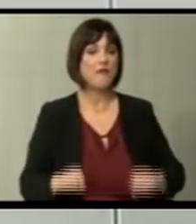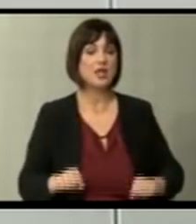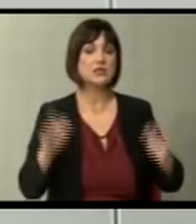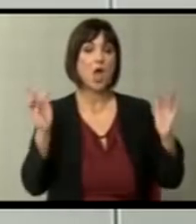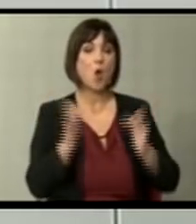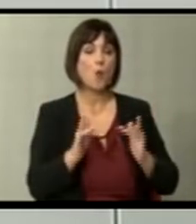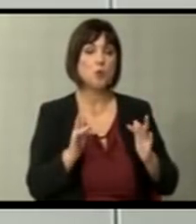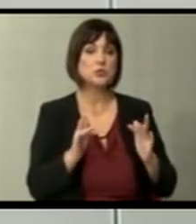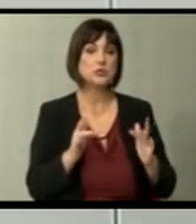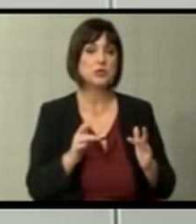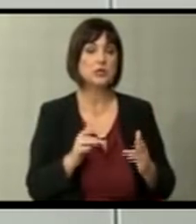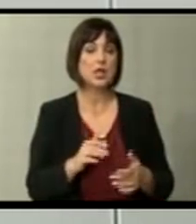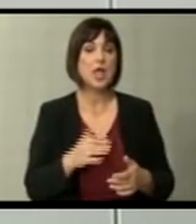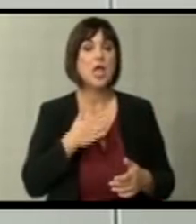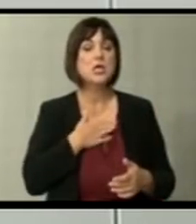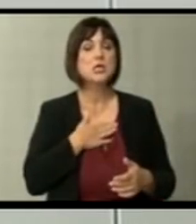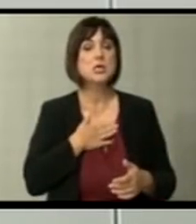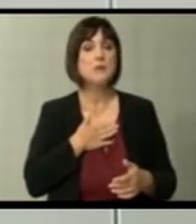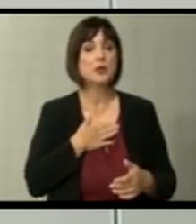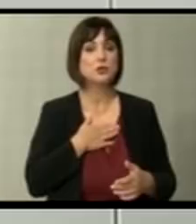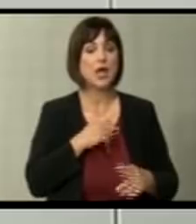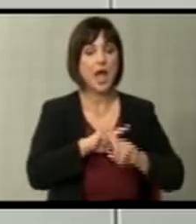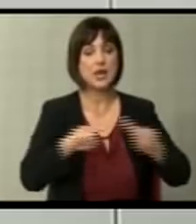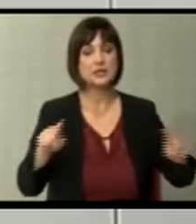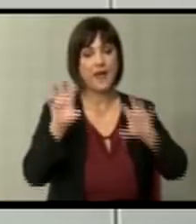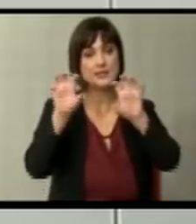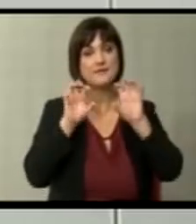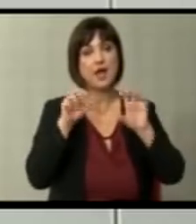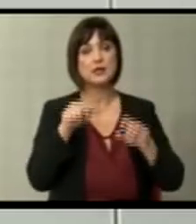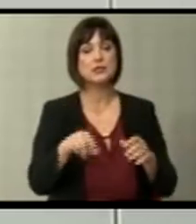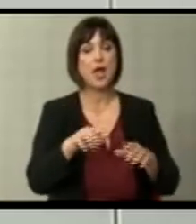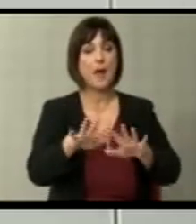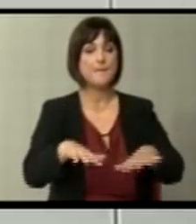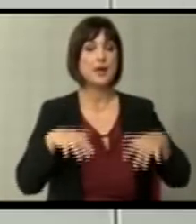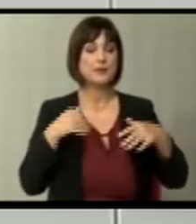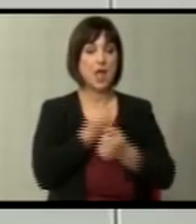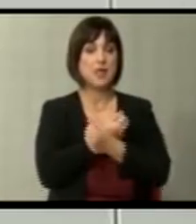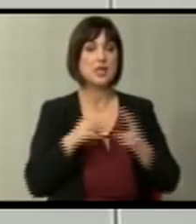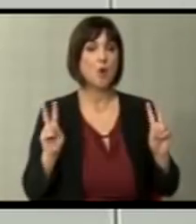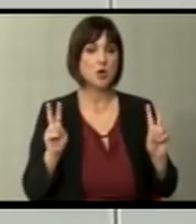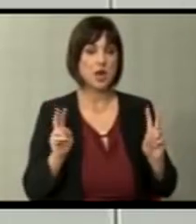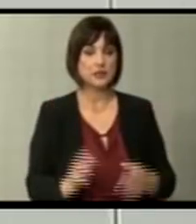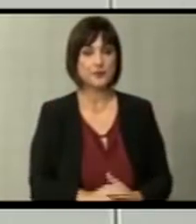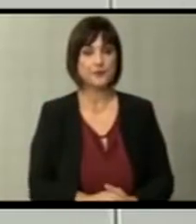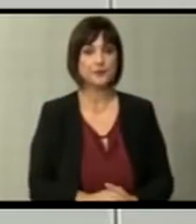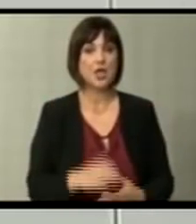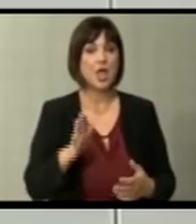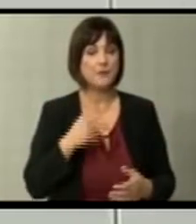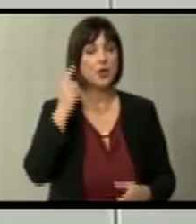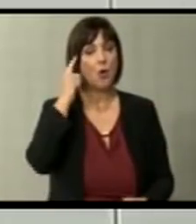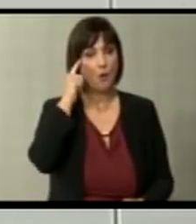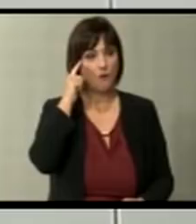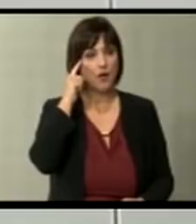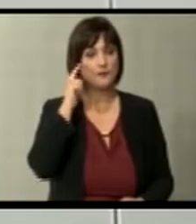опозицијата имаат поинакви свакења за парламентарната демократија. Имаќи го тоа во